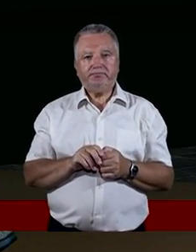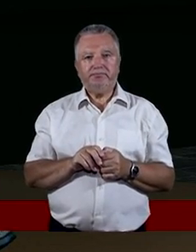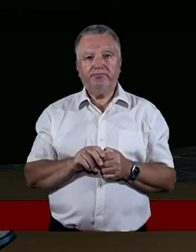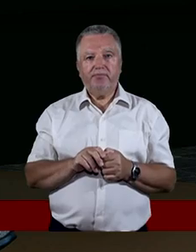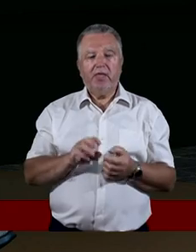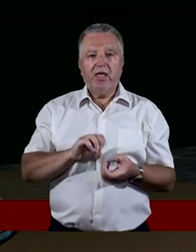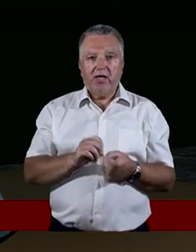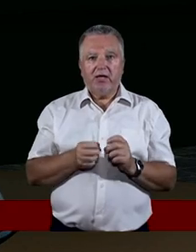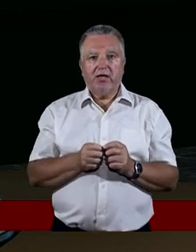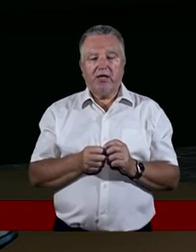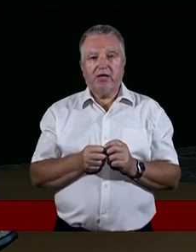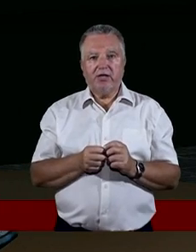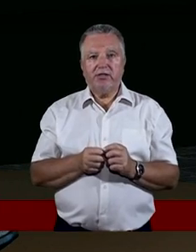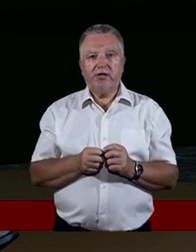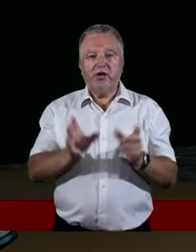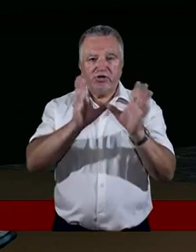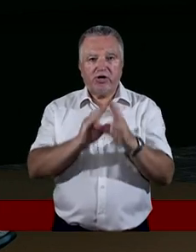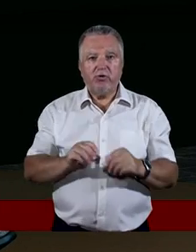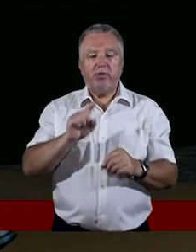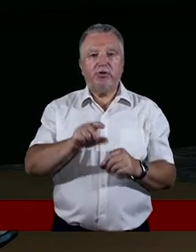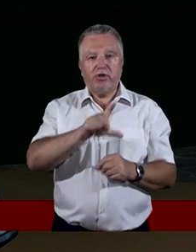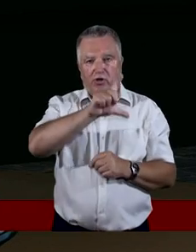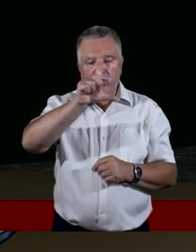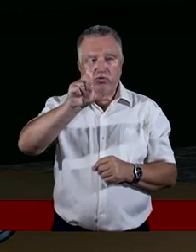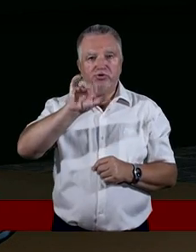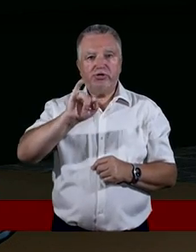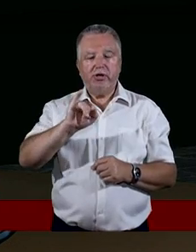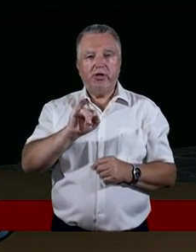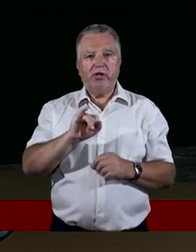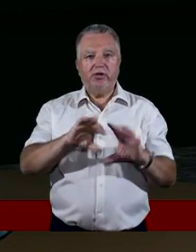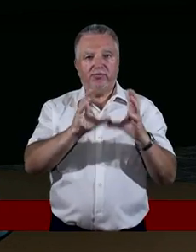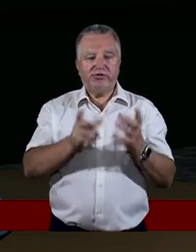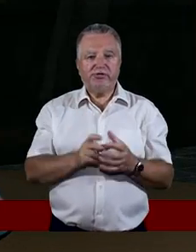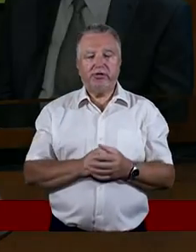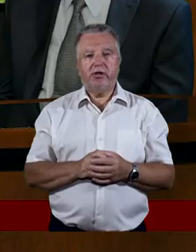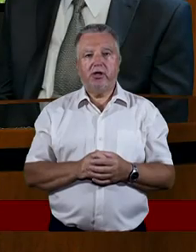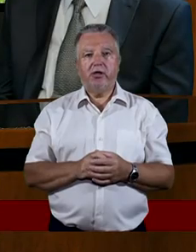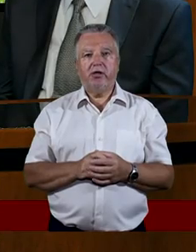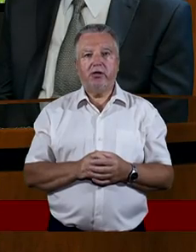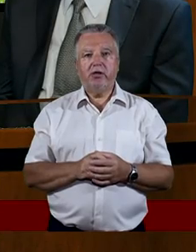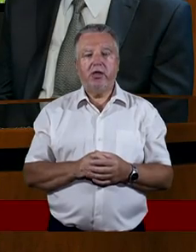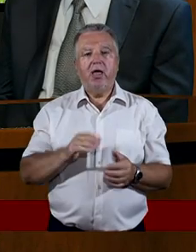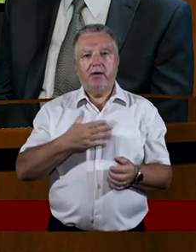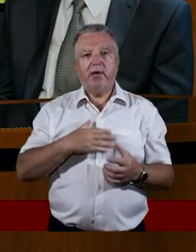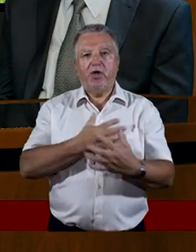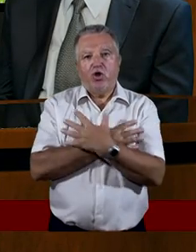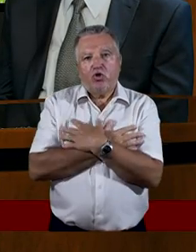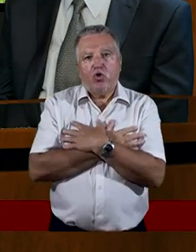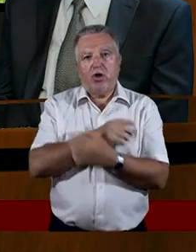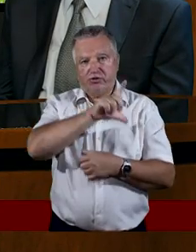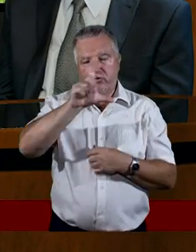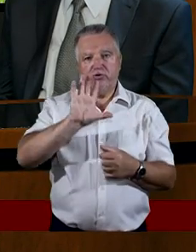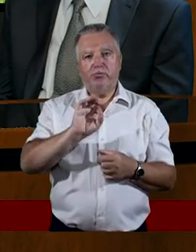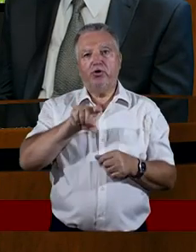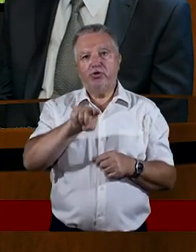miasto, w którym mieszkamy, jako wrogów, wrogów nas, wrogów chrześcijaństwa, wrogów Boga. Mamy kochać ludzi, bo to są wszystko dzieci